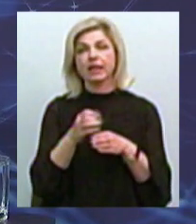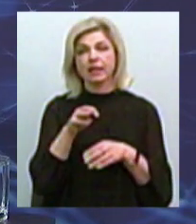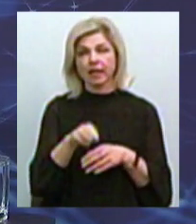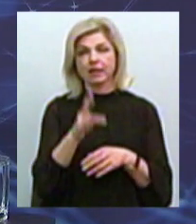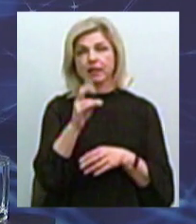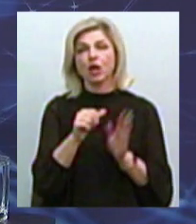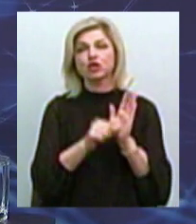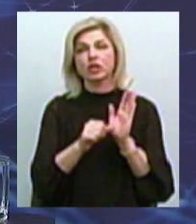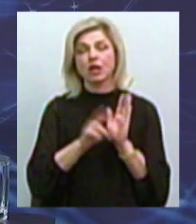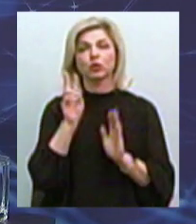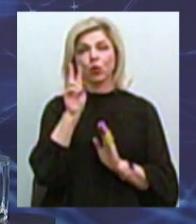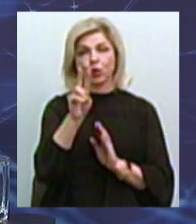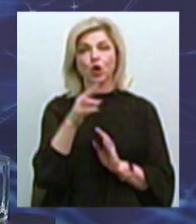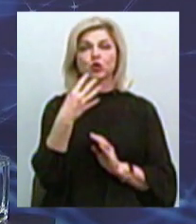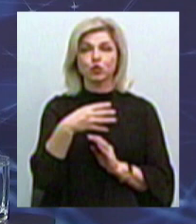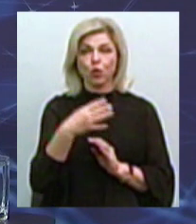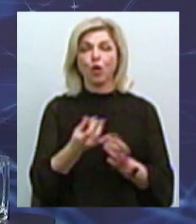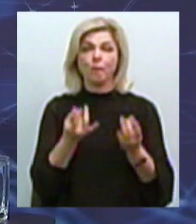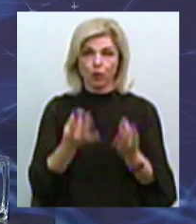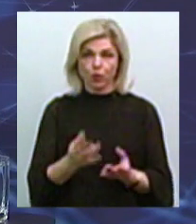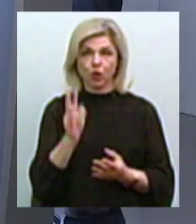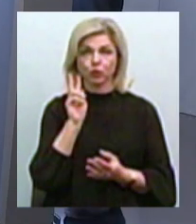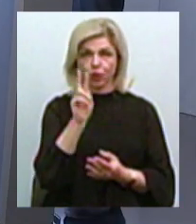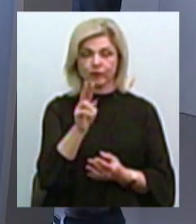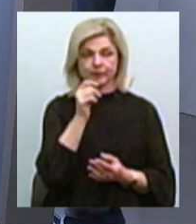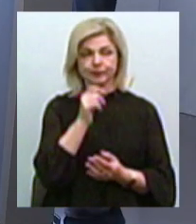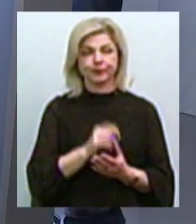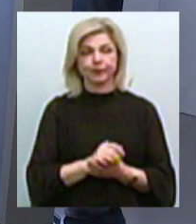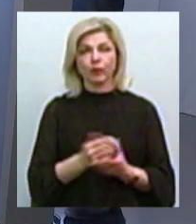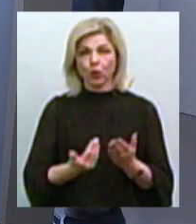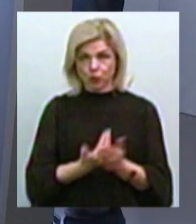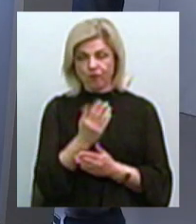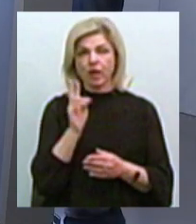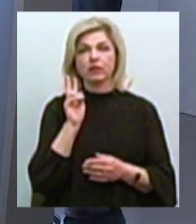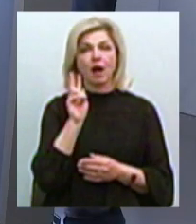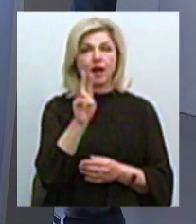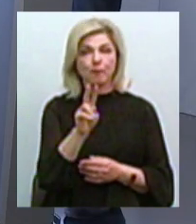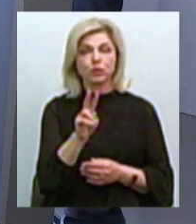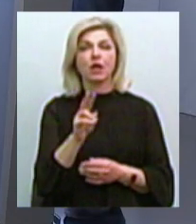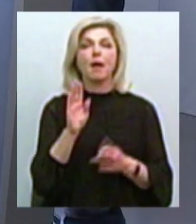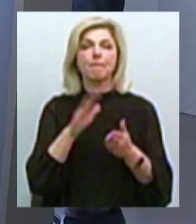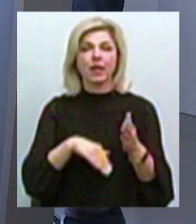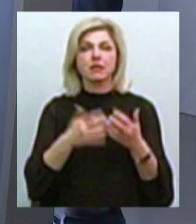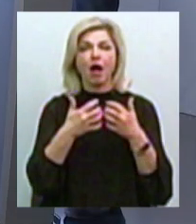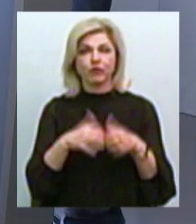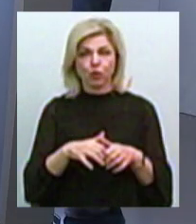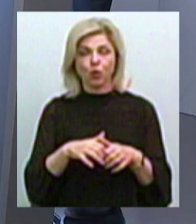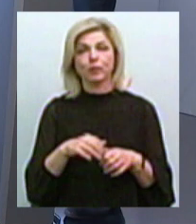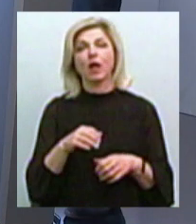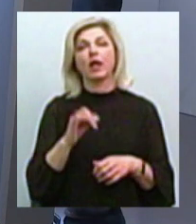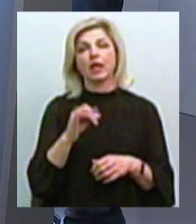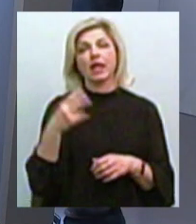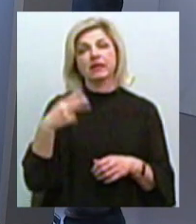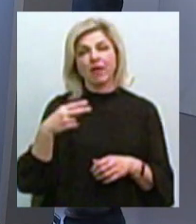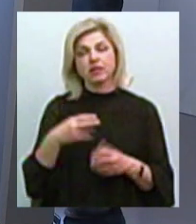троллейбусов. 40 из них это просто троллейбусы, ну, не просто троллейбусы, а новые троллейбусы, но без автономного хода, и 20 с